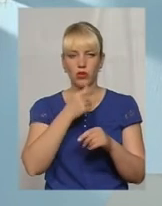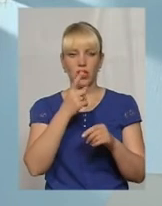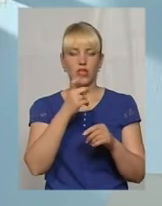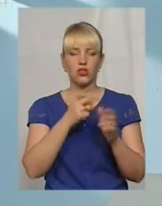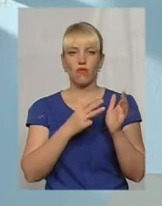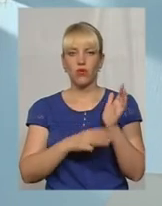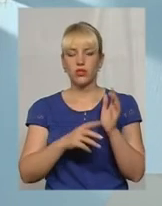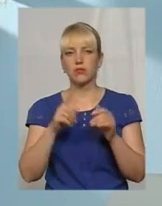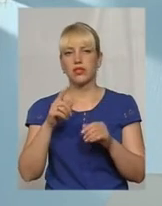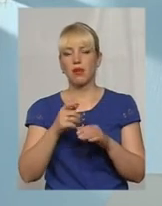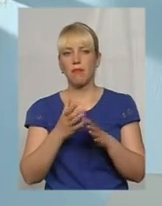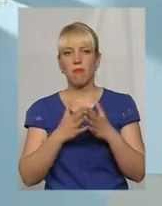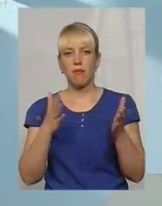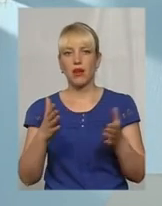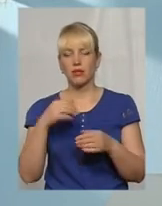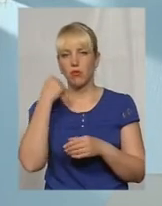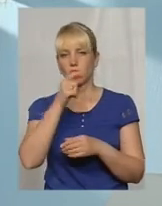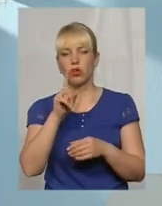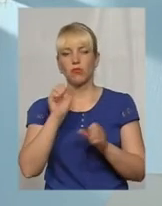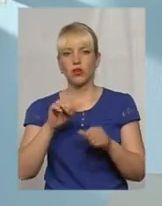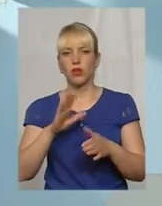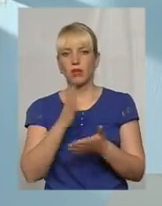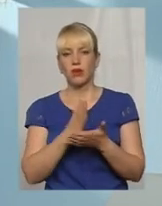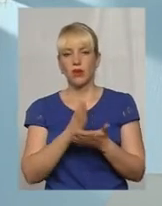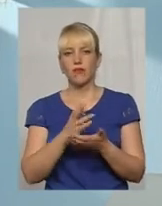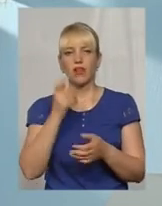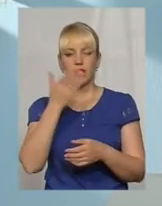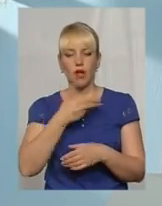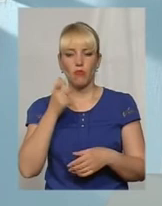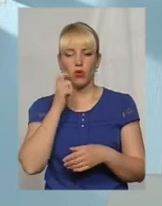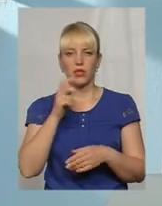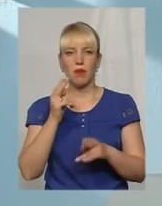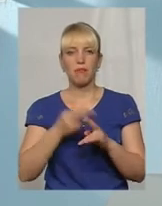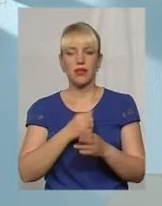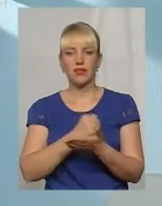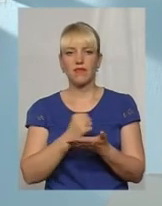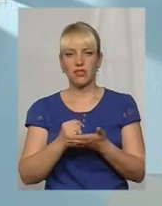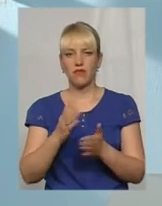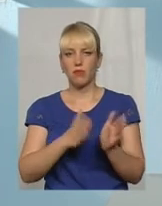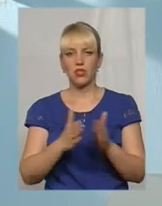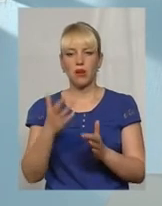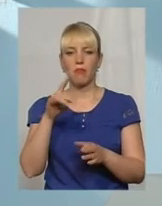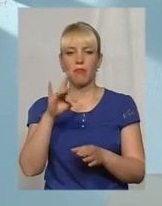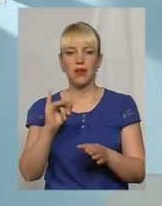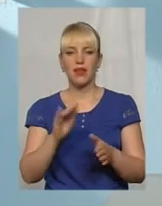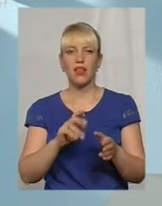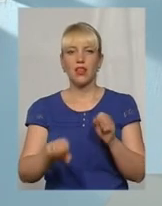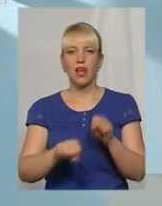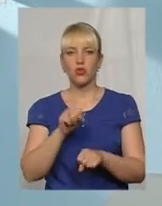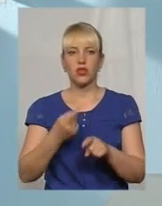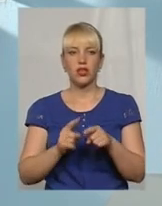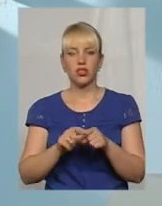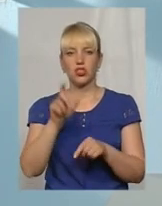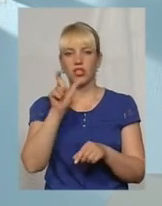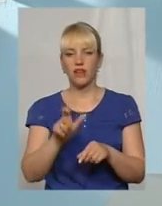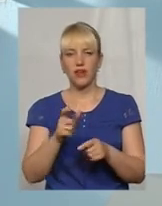то, що можна нам пребувати українцям при безвізовому режимі. При нарушенні ці этого дійсно чоловіка просто